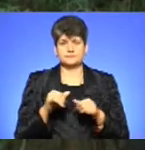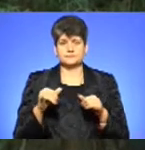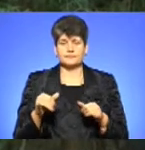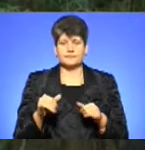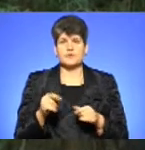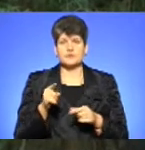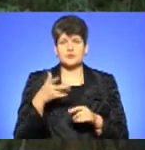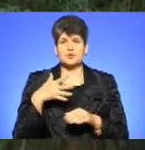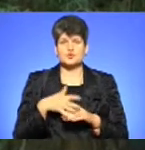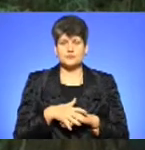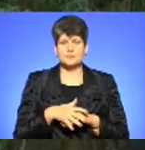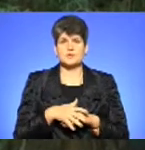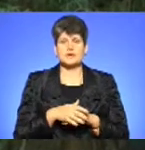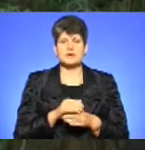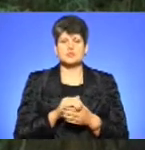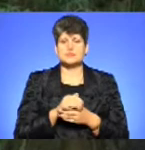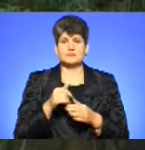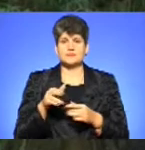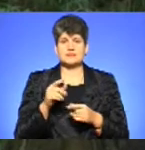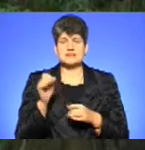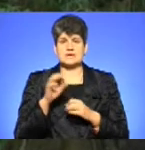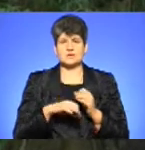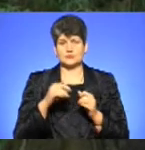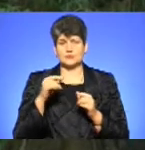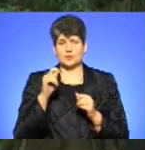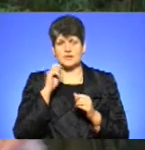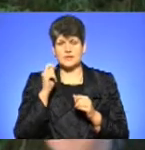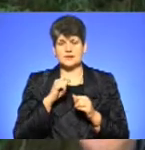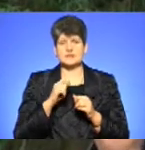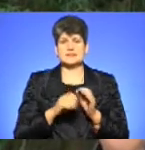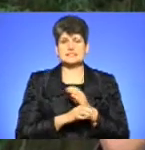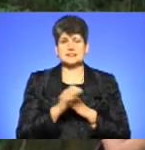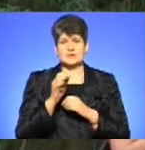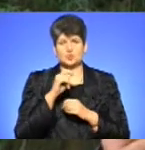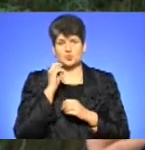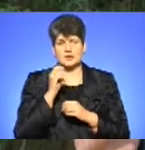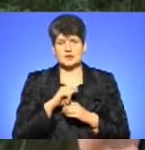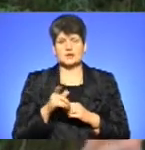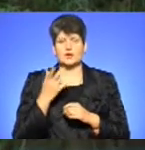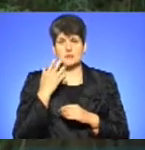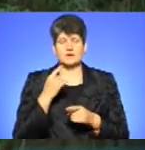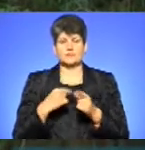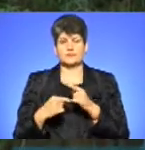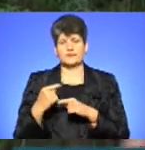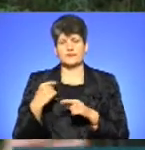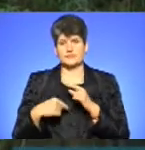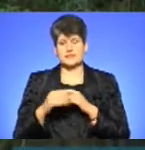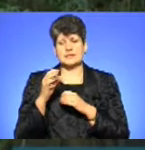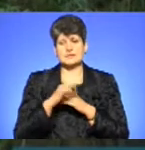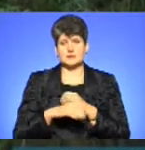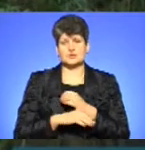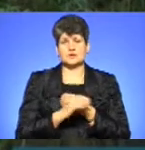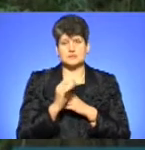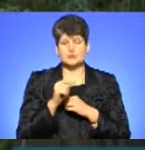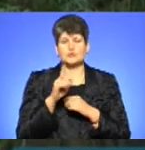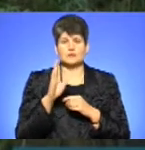Назвичайше, ви розуміли, націоналіст не пішов з західної України, не пішов зі Східники. Ну, просто пішов тут, залишився. І от коли він вернеться з Заходу назад на Схід,